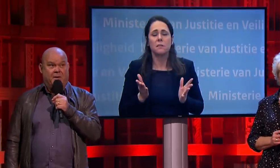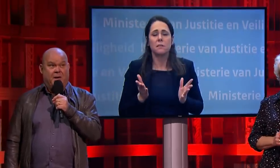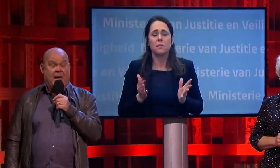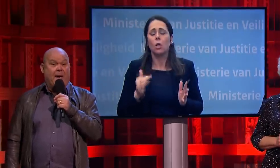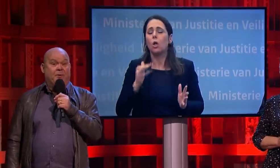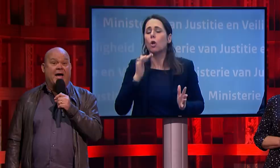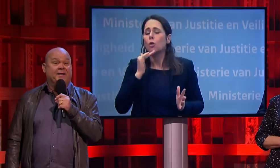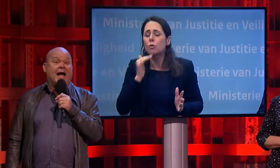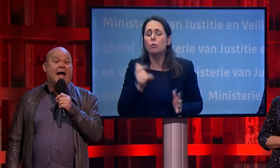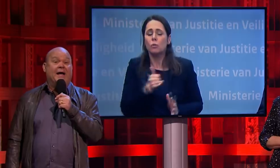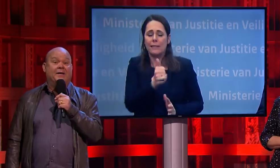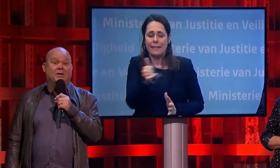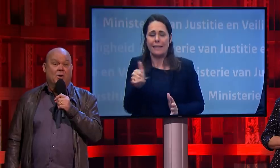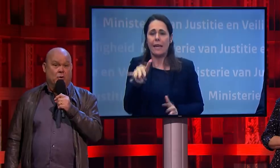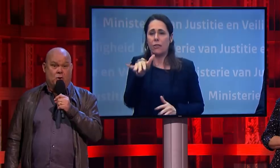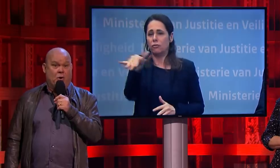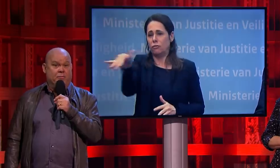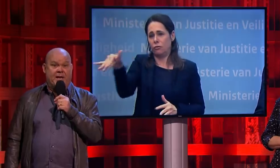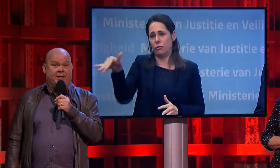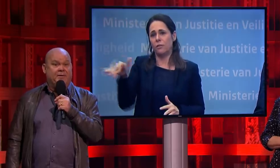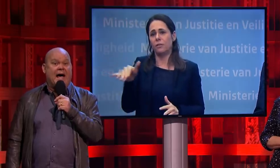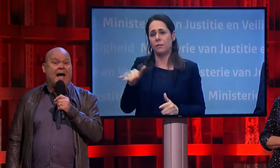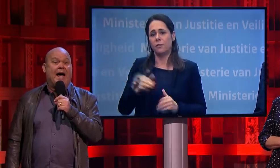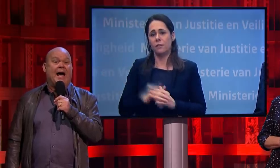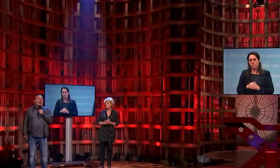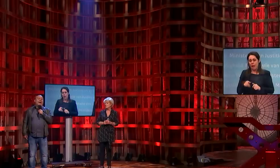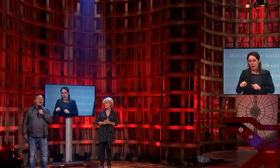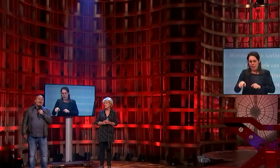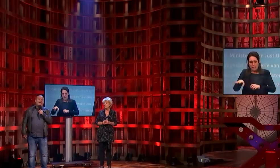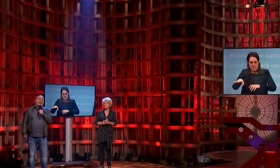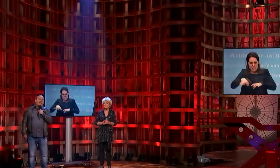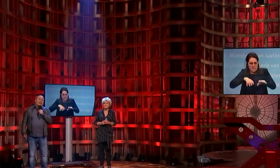Hebben we daarna nooit meer gedaan.